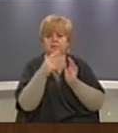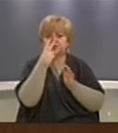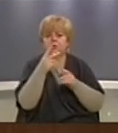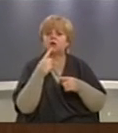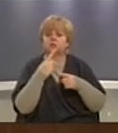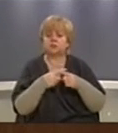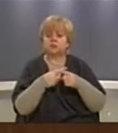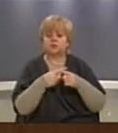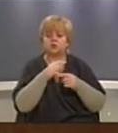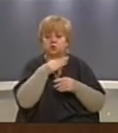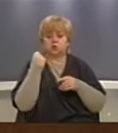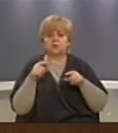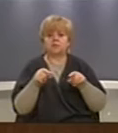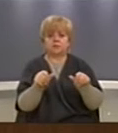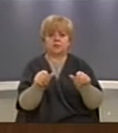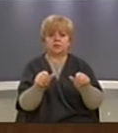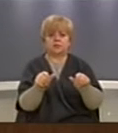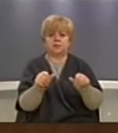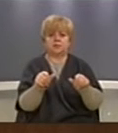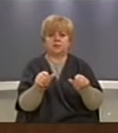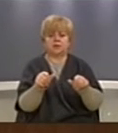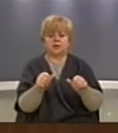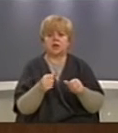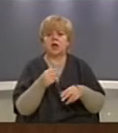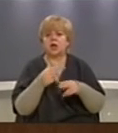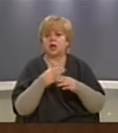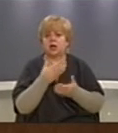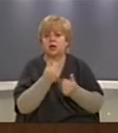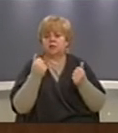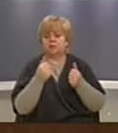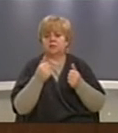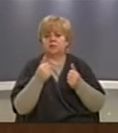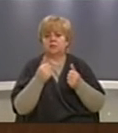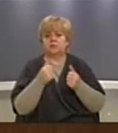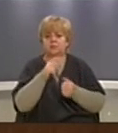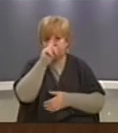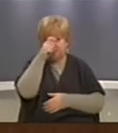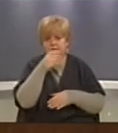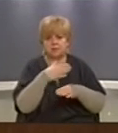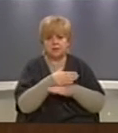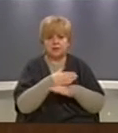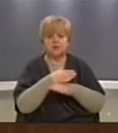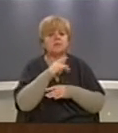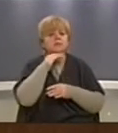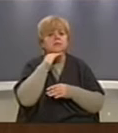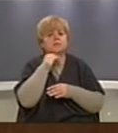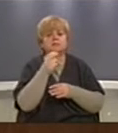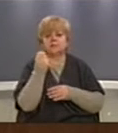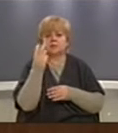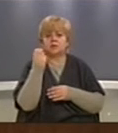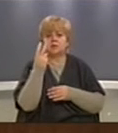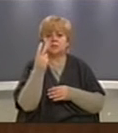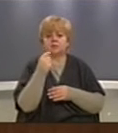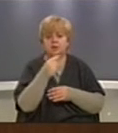parasyshte shumë prona janë inexistente të anit të komunitetit Rom në Pej, Prizren, Mitrovic, Prishtin,